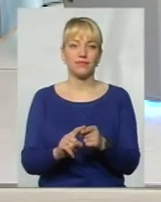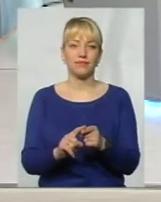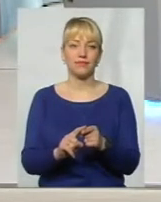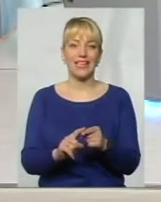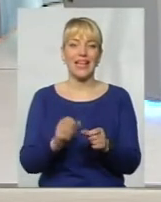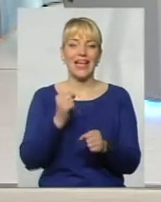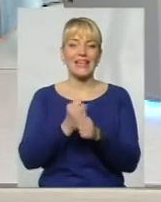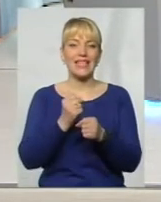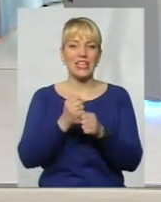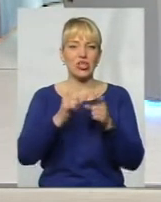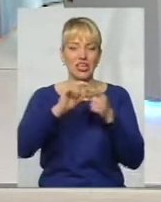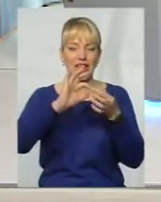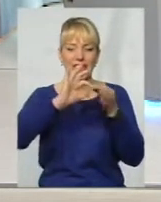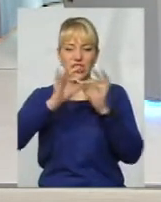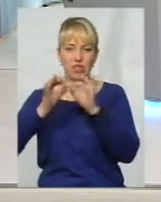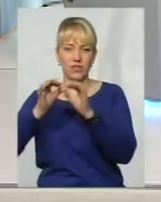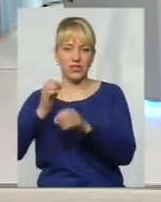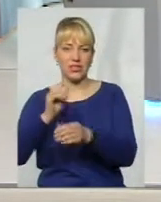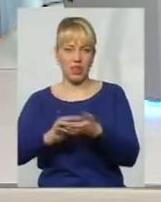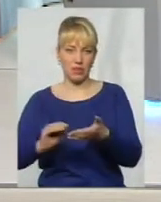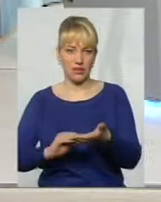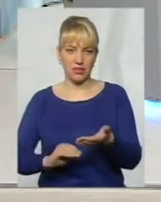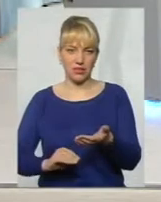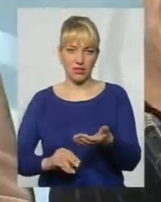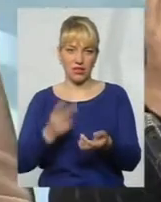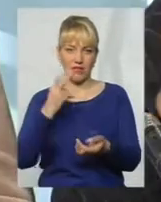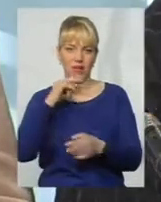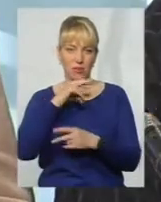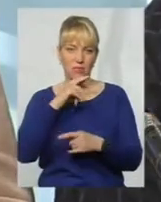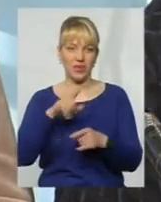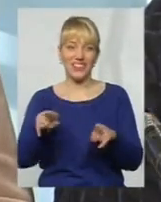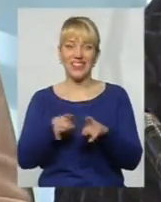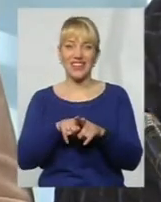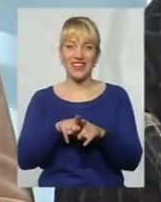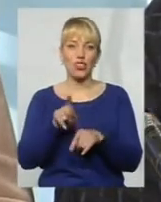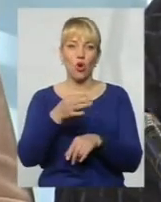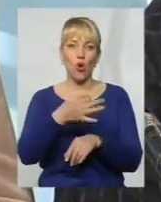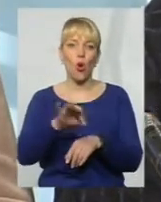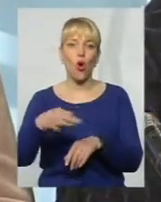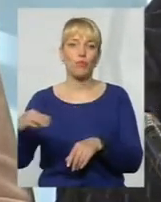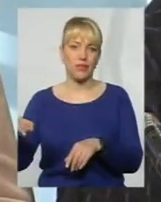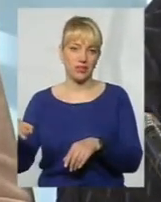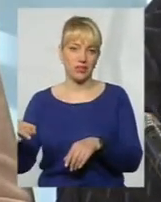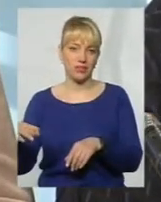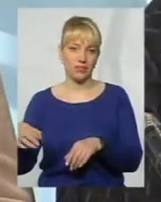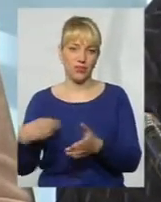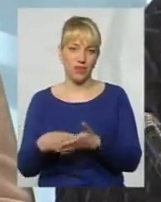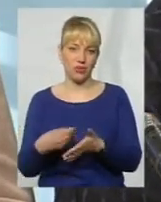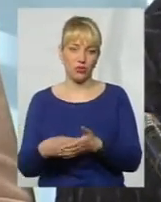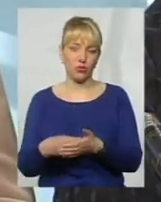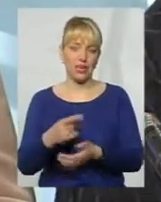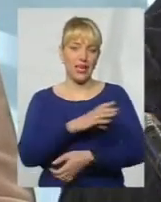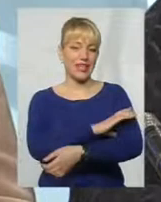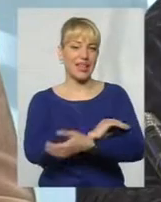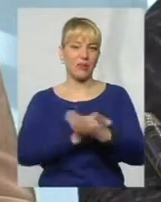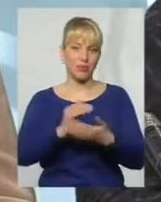діючої речовині написані, два препарати, і то такі, що вони копійки вартують, чи для гіпертоніків, і